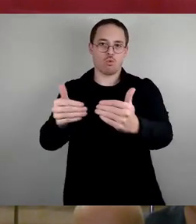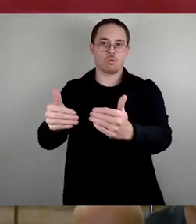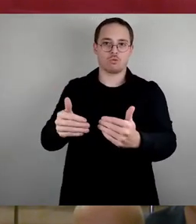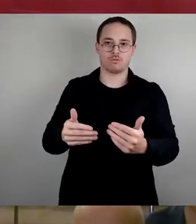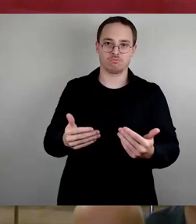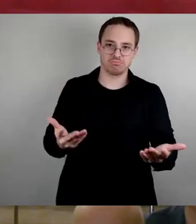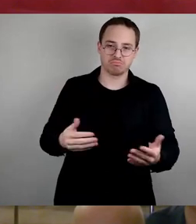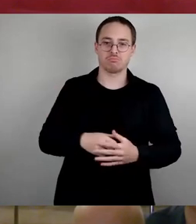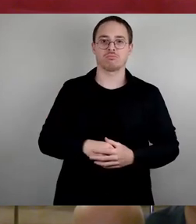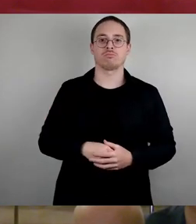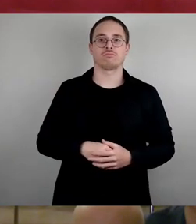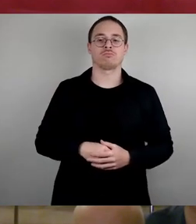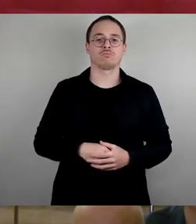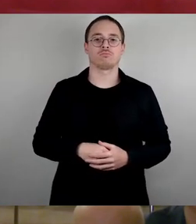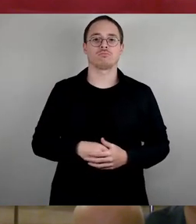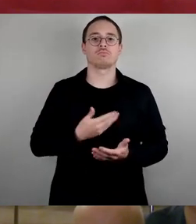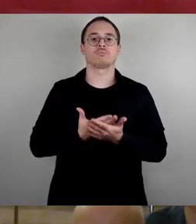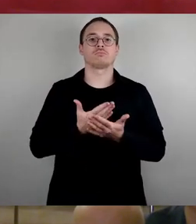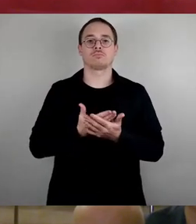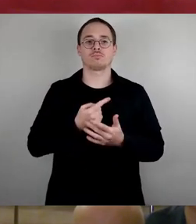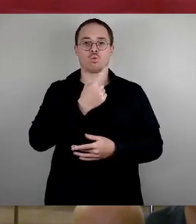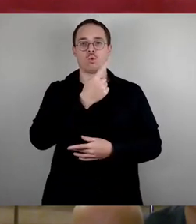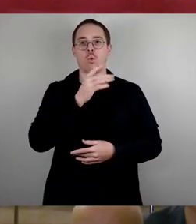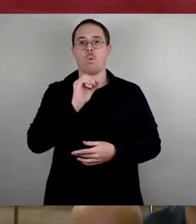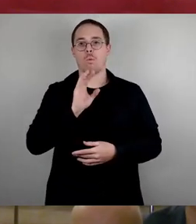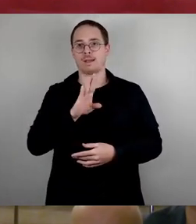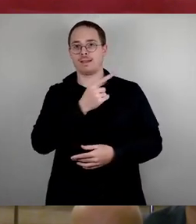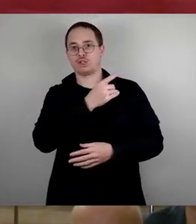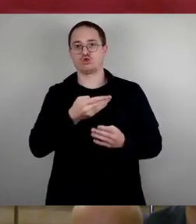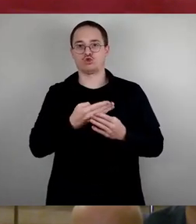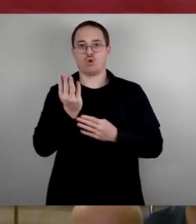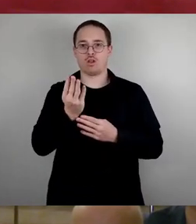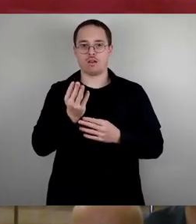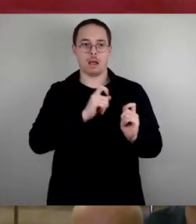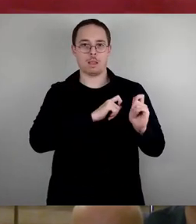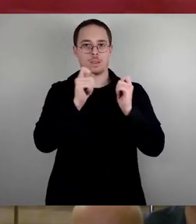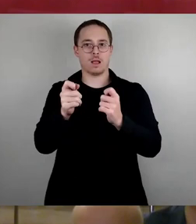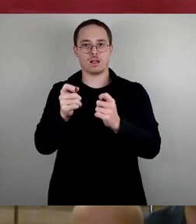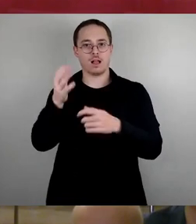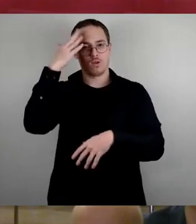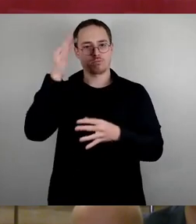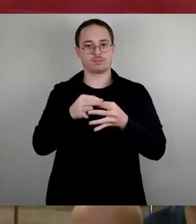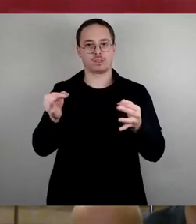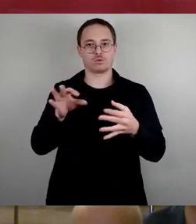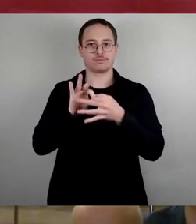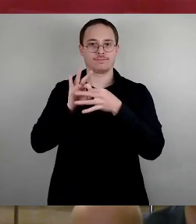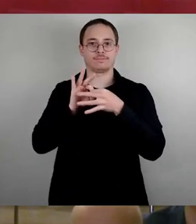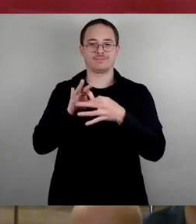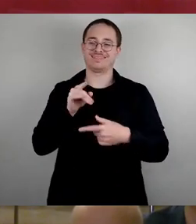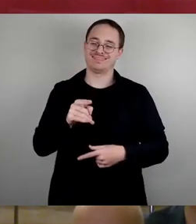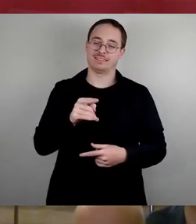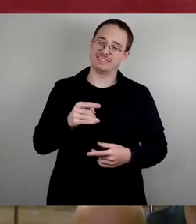hat der Oberbürgermeister einen neuen Antrag eingebracht zur Hauptsatzung mit den zurzeit dringend notwendigen